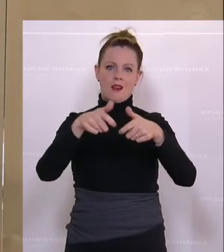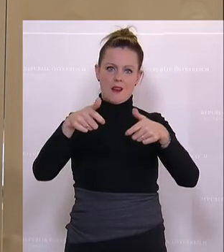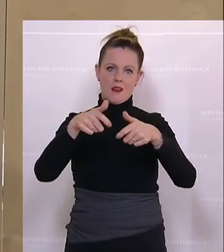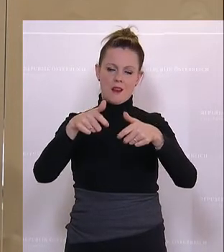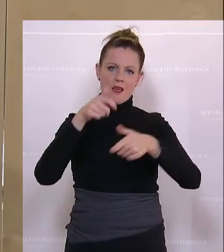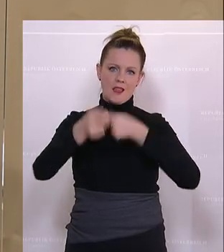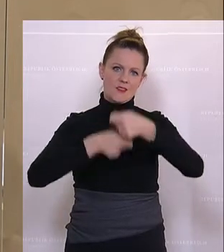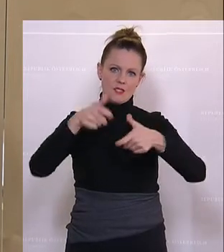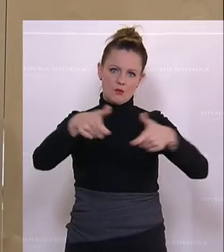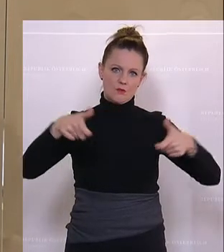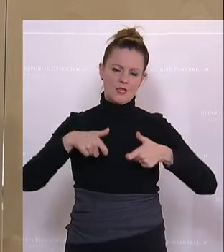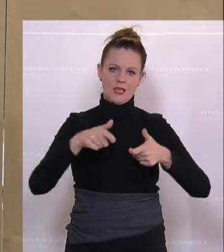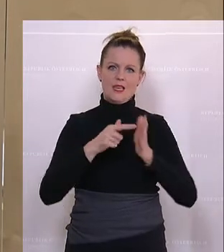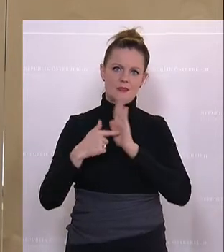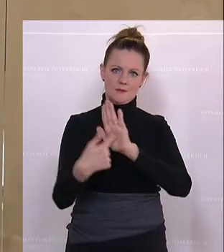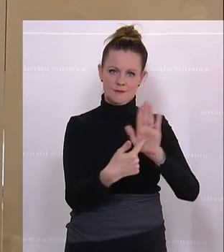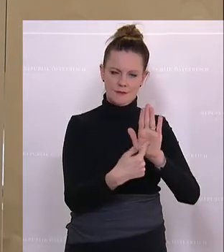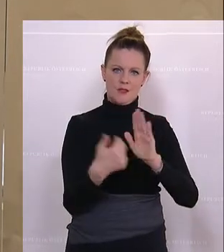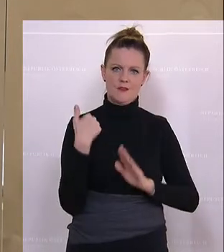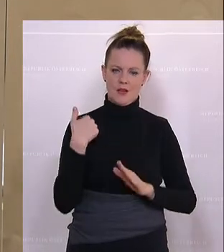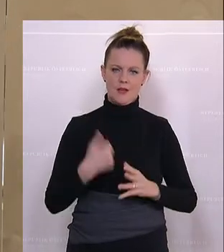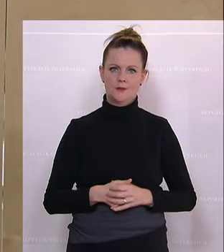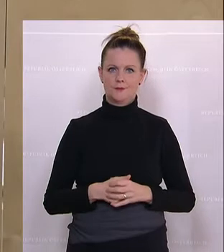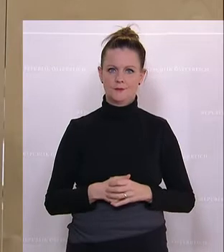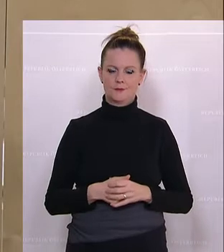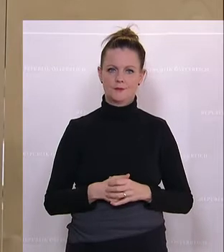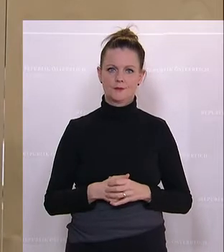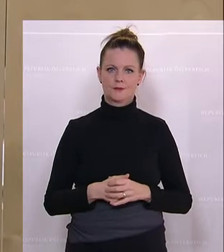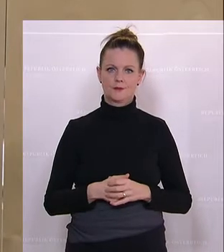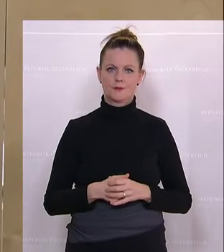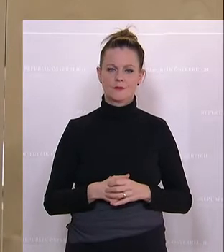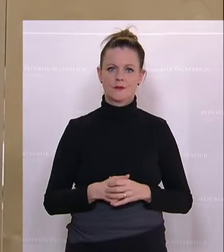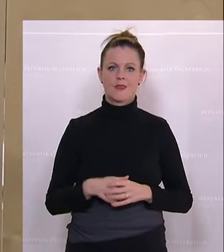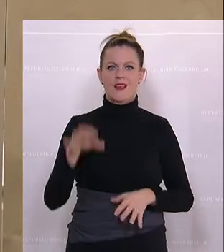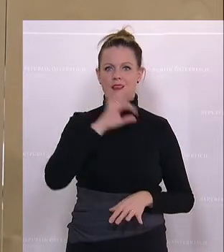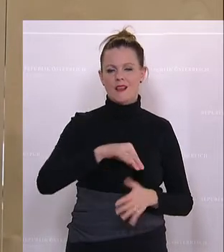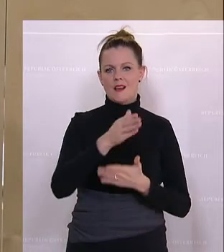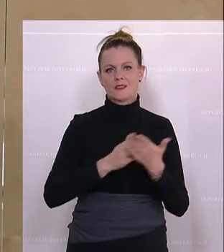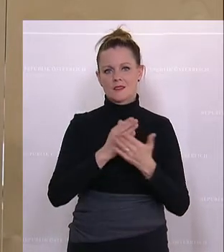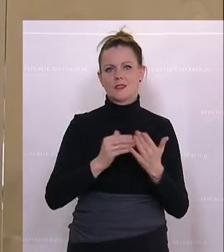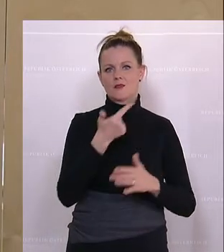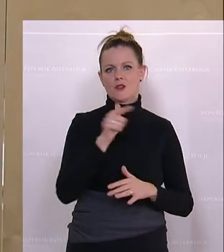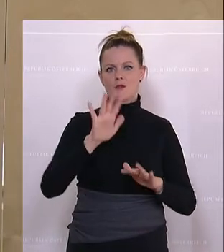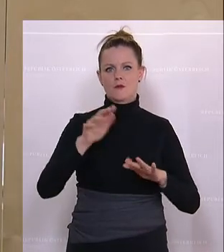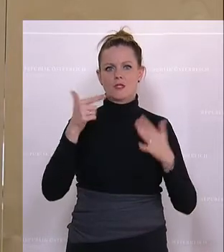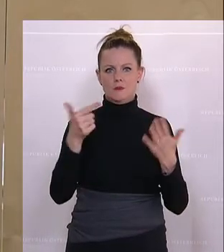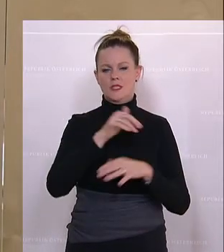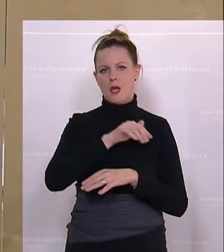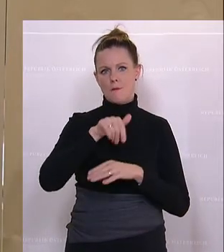vorgestellt worden ist, das eine Erhöhung der Ertragsanteile von 275 Millionen Euro